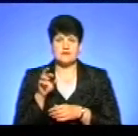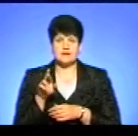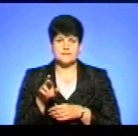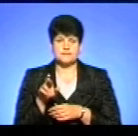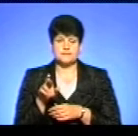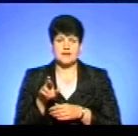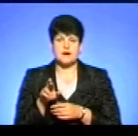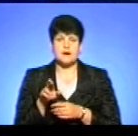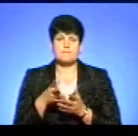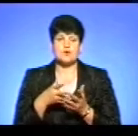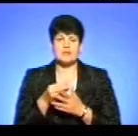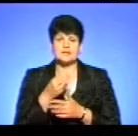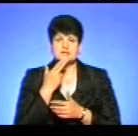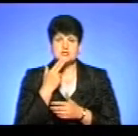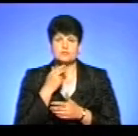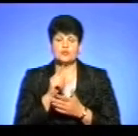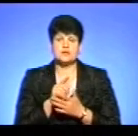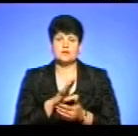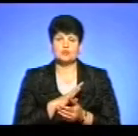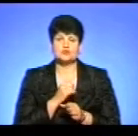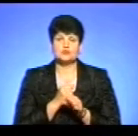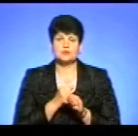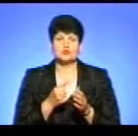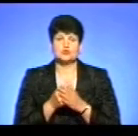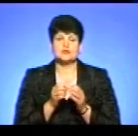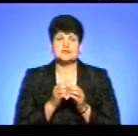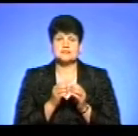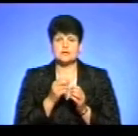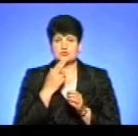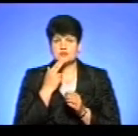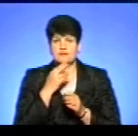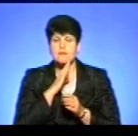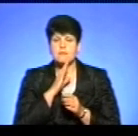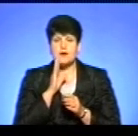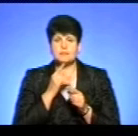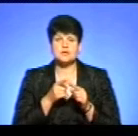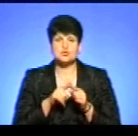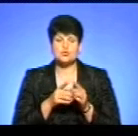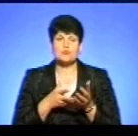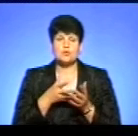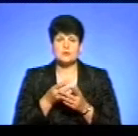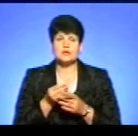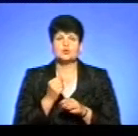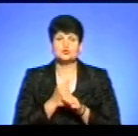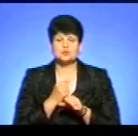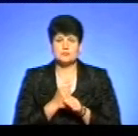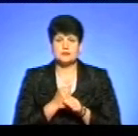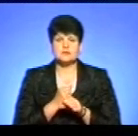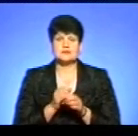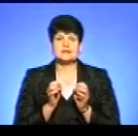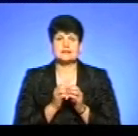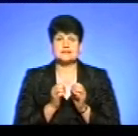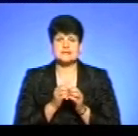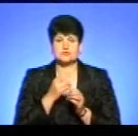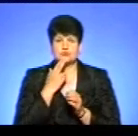а проплата за червень повинна була бути здійснена до 10 червня. Відповідно, мама цю проплату також здійснила безпосередньо 10